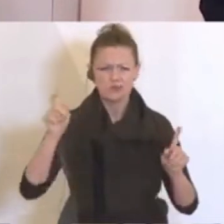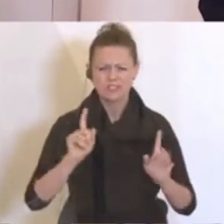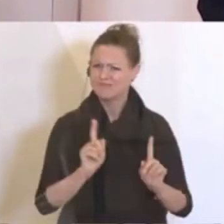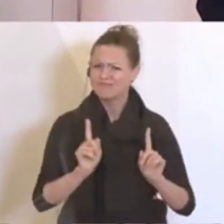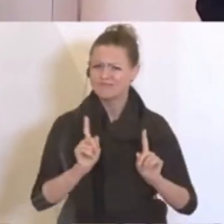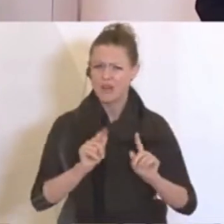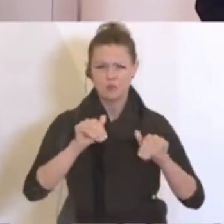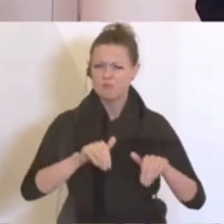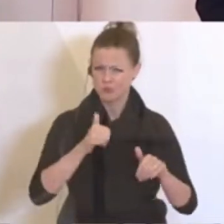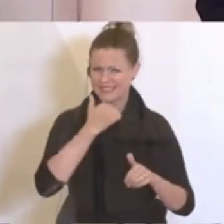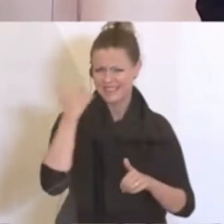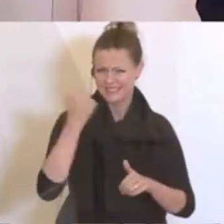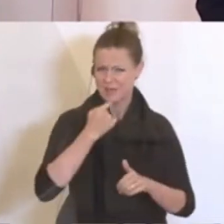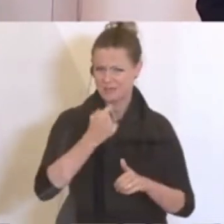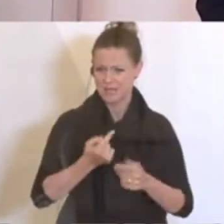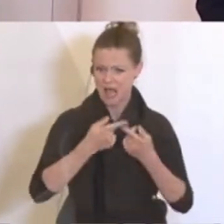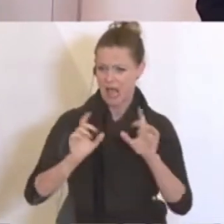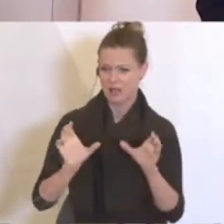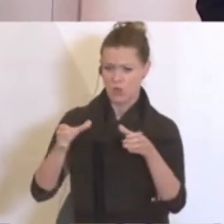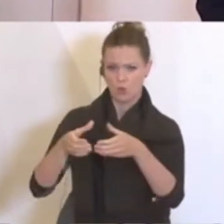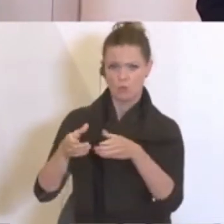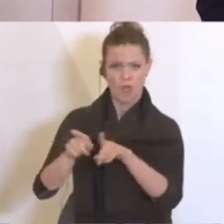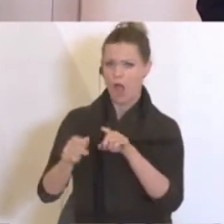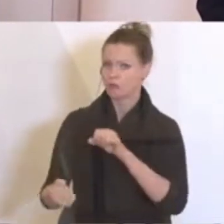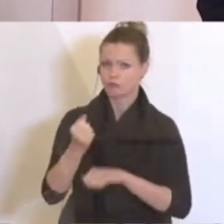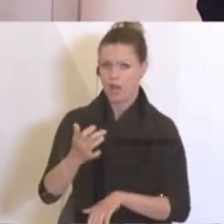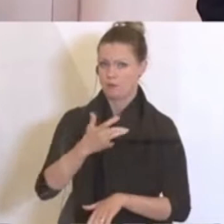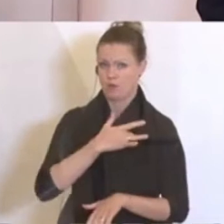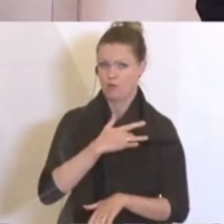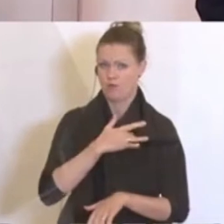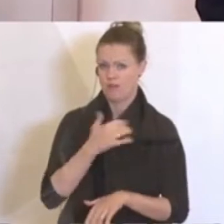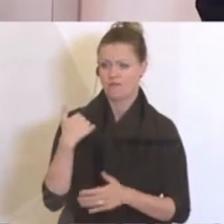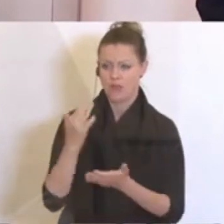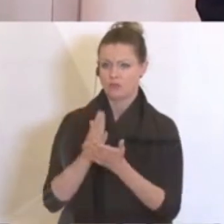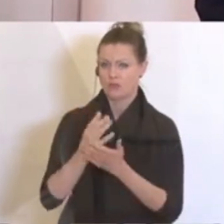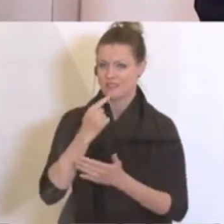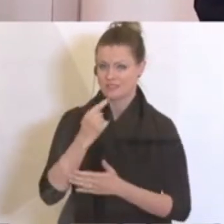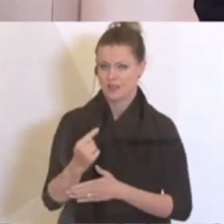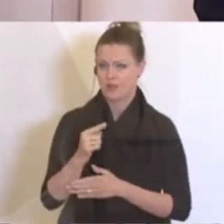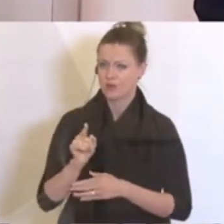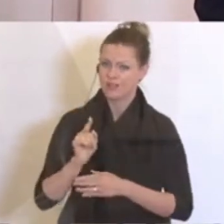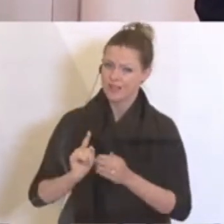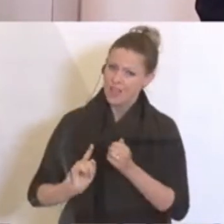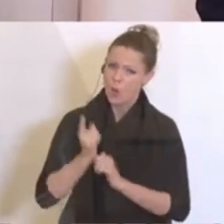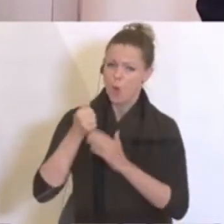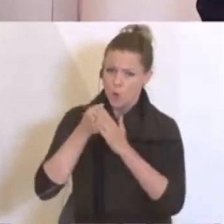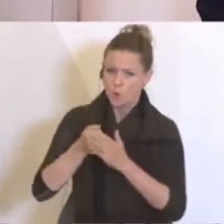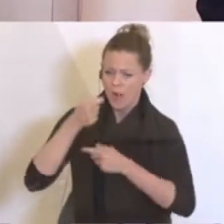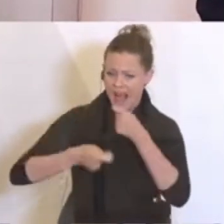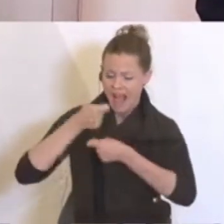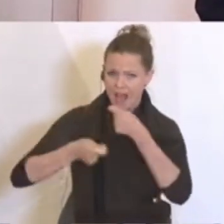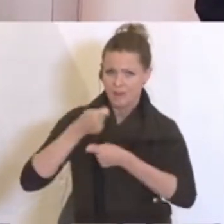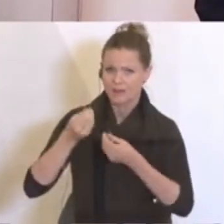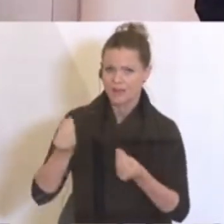Ich sage das so drastisch. Andere Gruppen sind auch stark betroffen, sie wurden genannt, da wird mit Hochdruck daran gearbeitet.